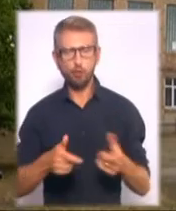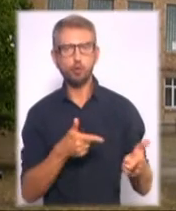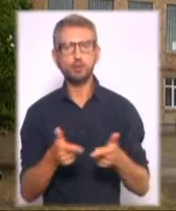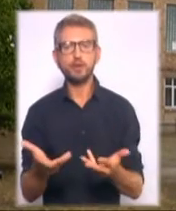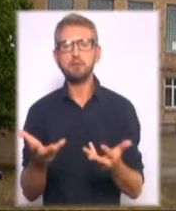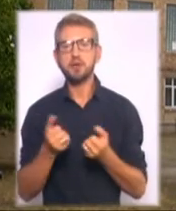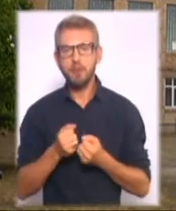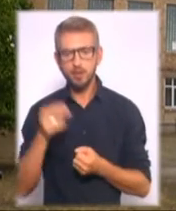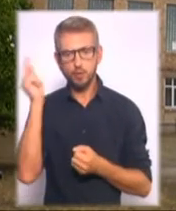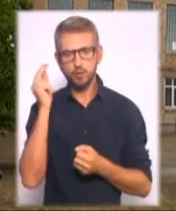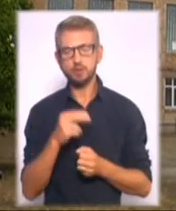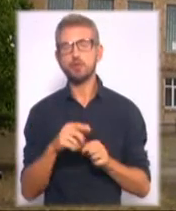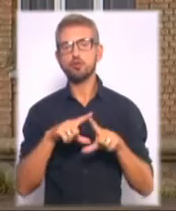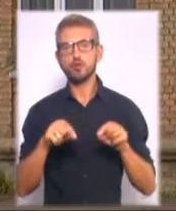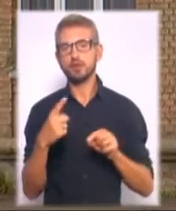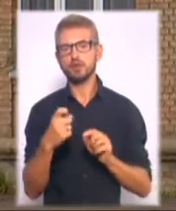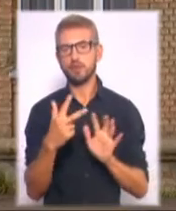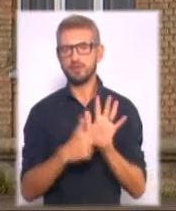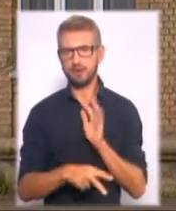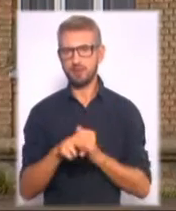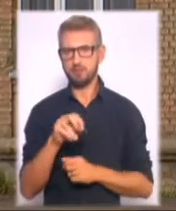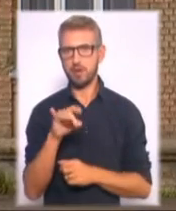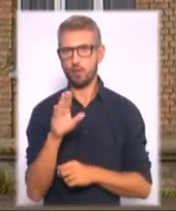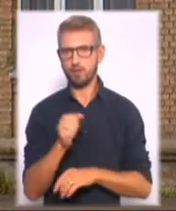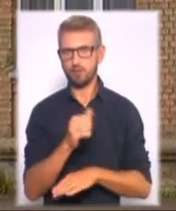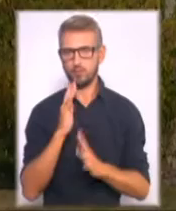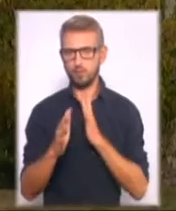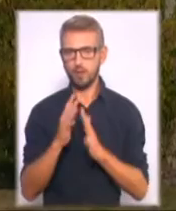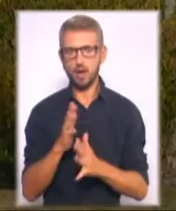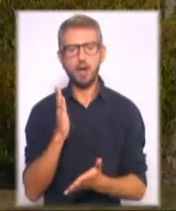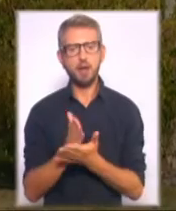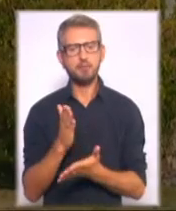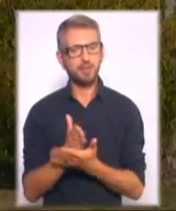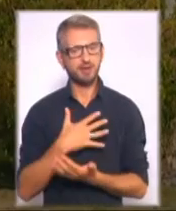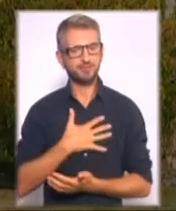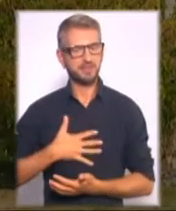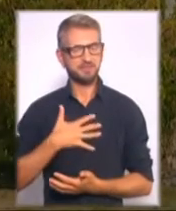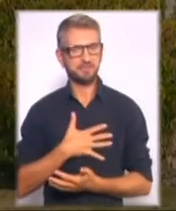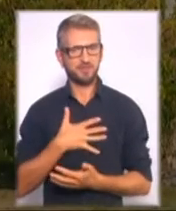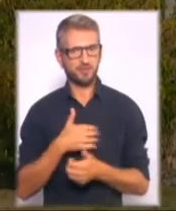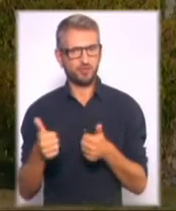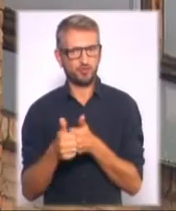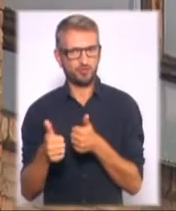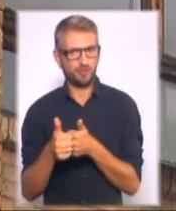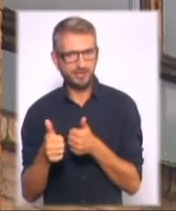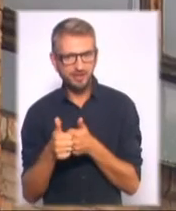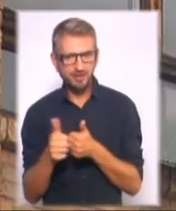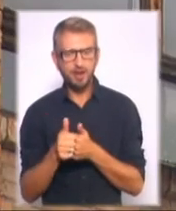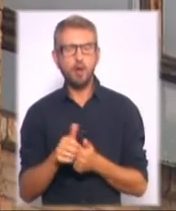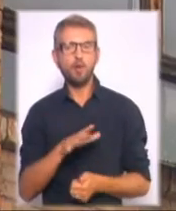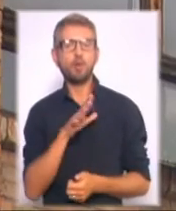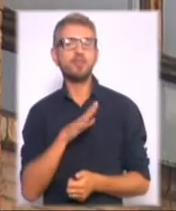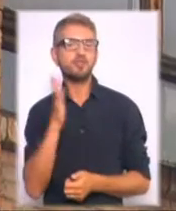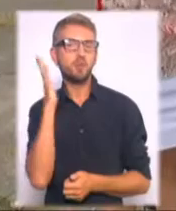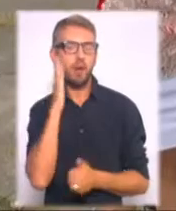у 180-й школі, що на бульварі Парова. Однак має будівля і не дуже приємного сусіда – колишній спальний корпус інтернату. Тож нині міркують, як причепорити